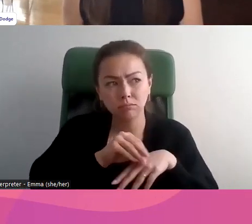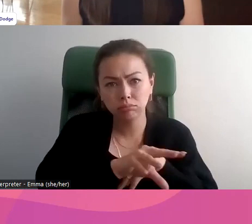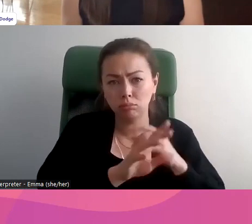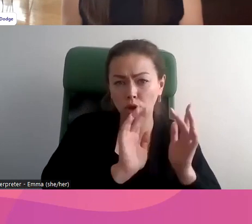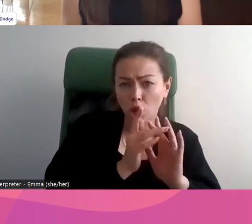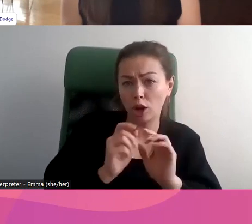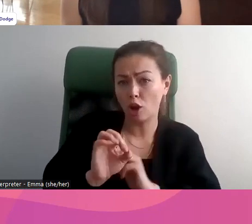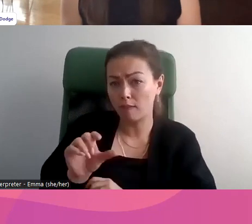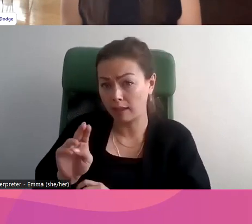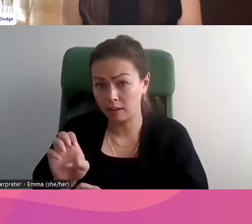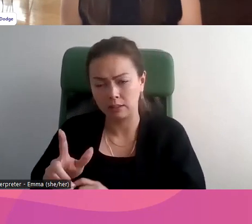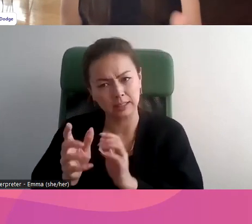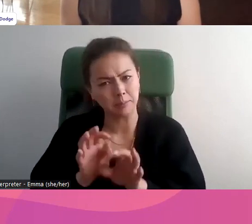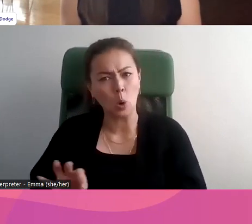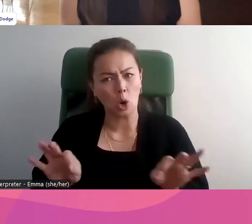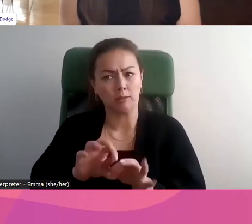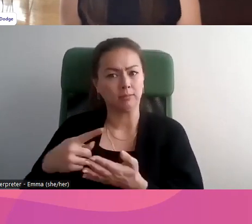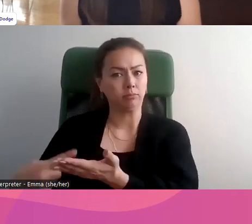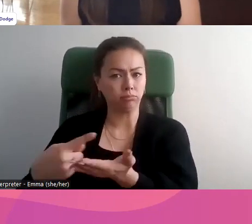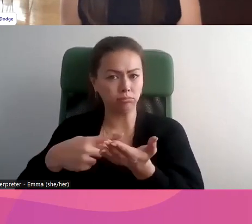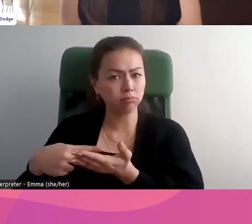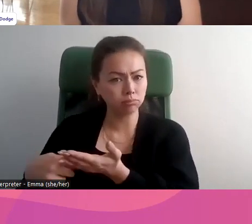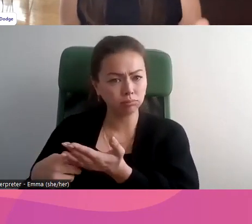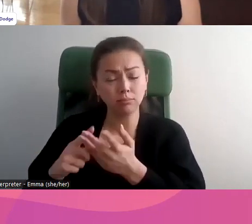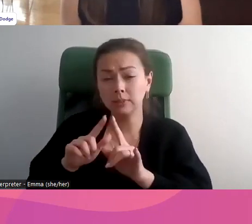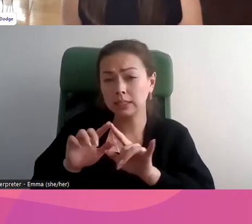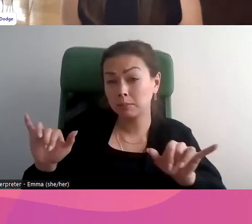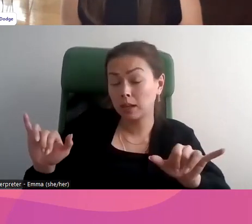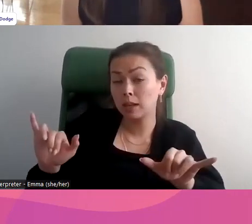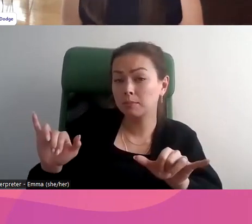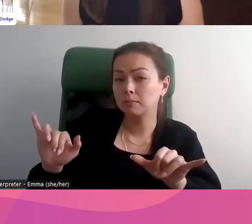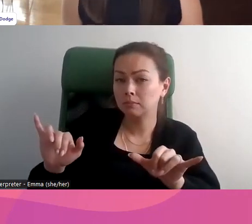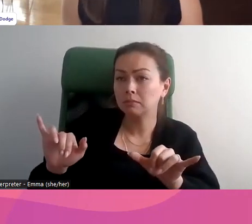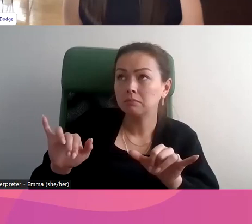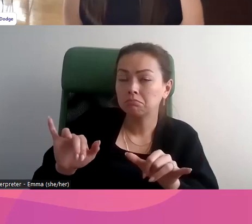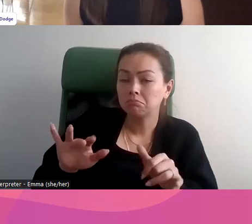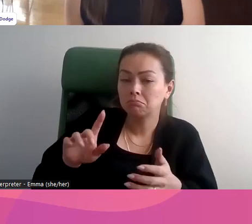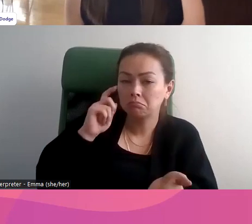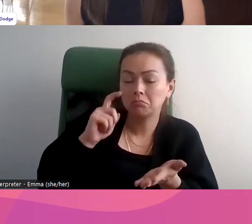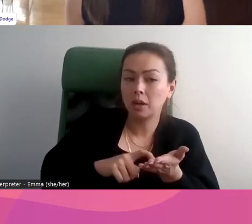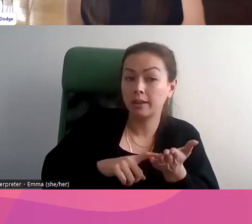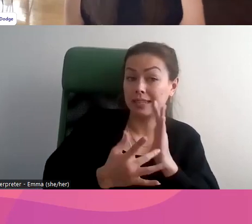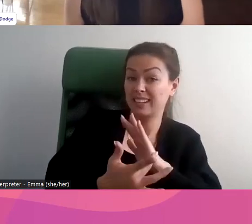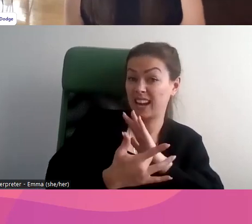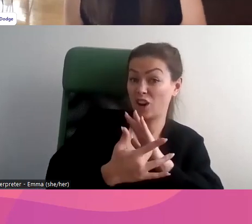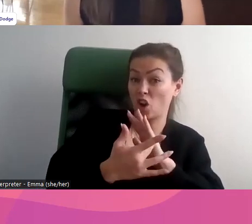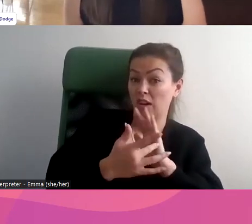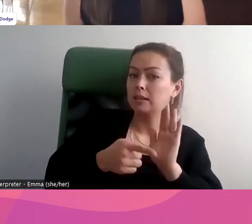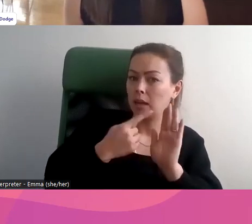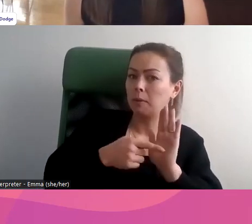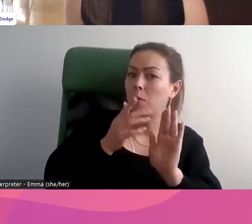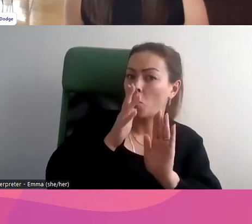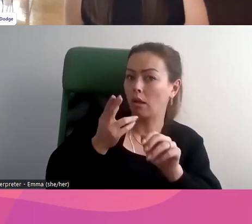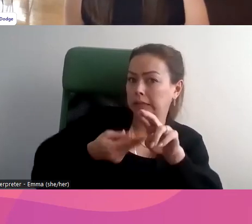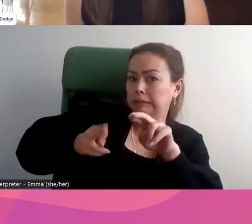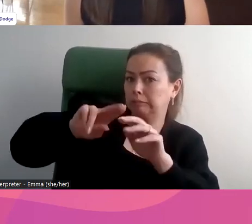violences fondées sur le sexe. Il y a aussi certains aspects de la technologie qui amplifient les